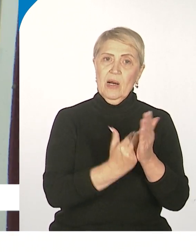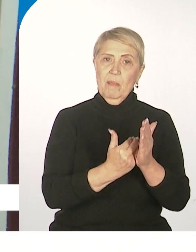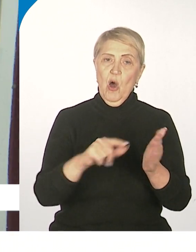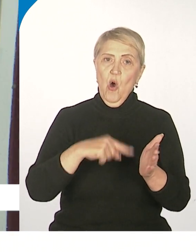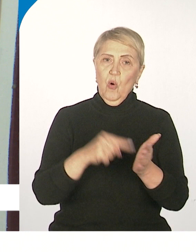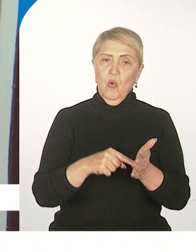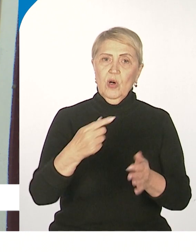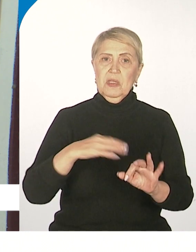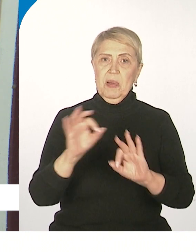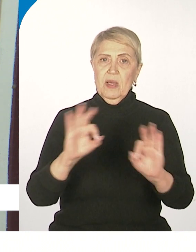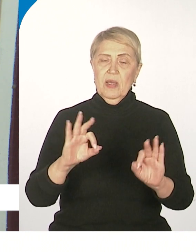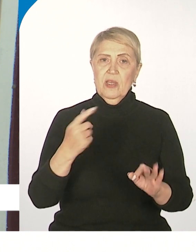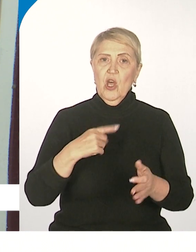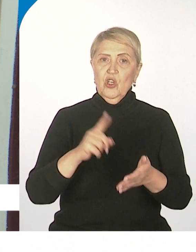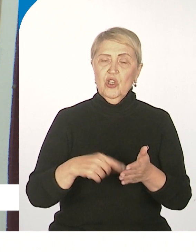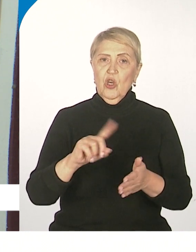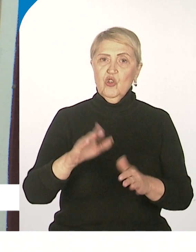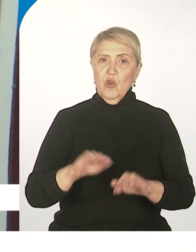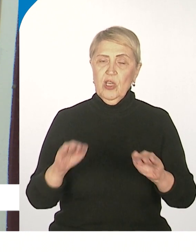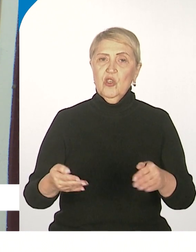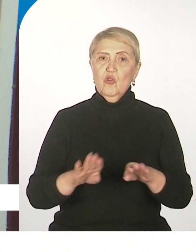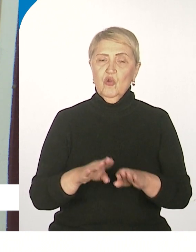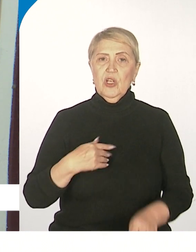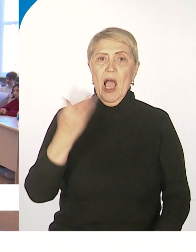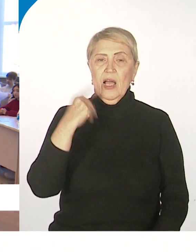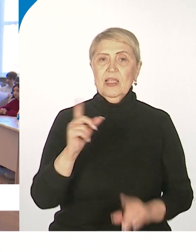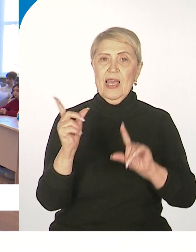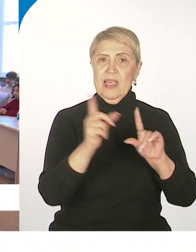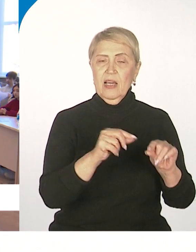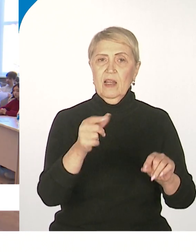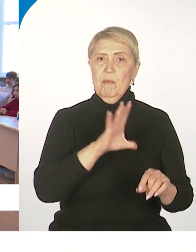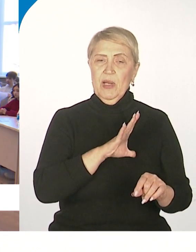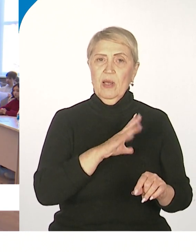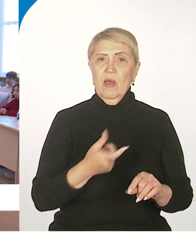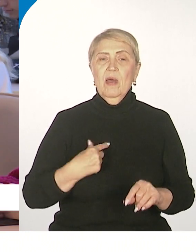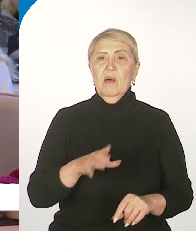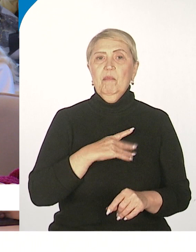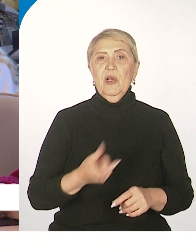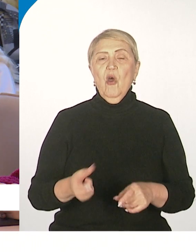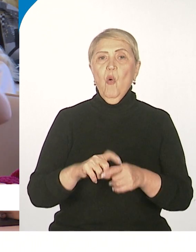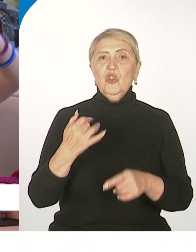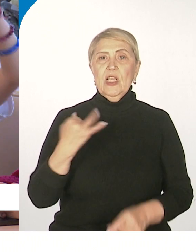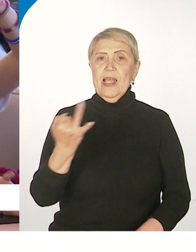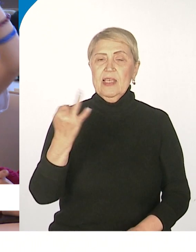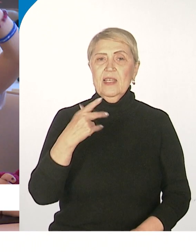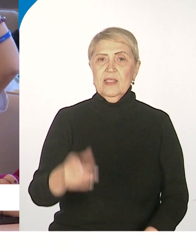в восторге. Считаю, что дети тоже. Они, когда ехали сюда, были очень завороженные. Мне говорят, Анастасия Алексеевна, тут